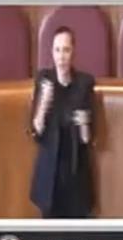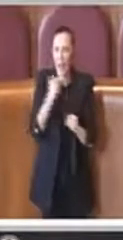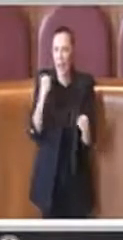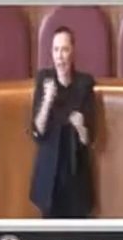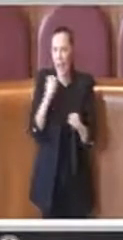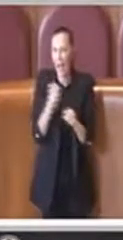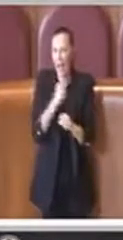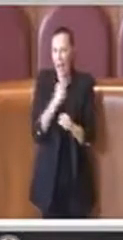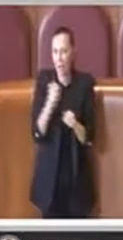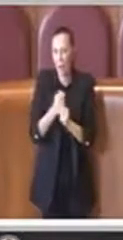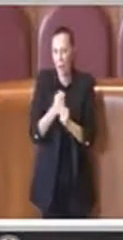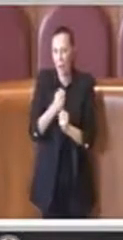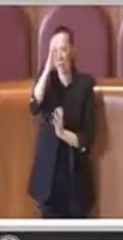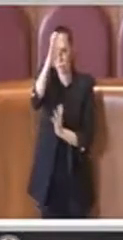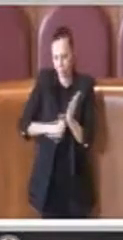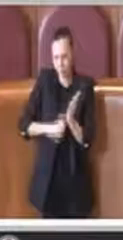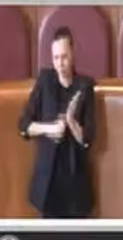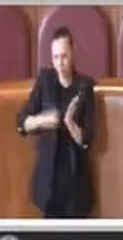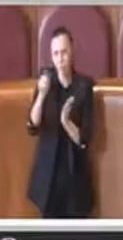alla stesura